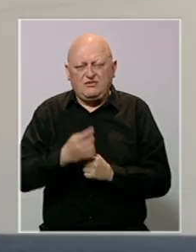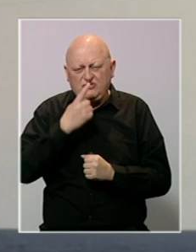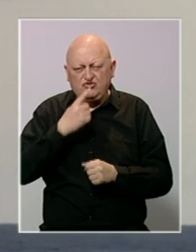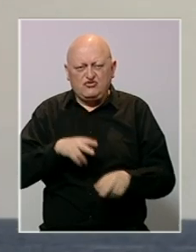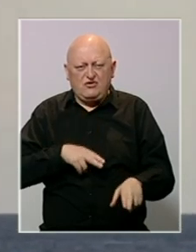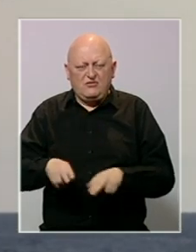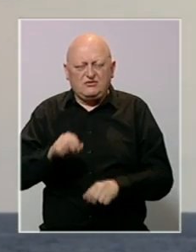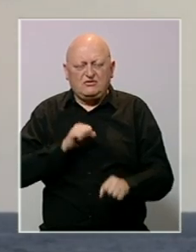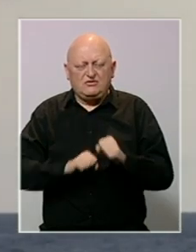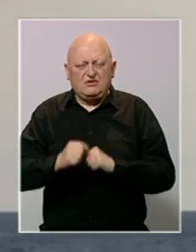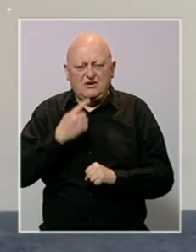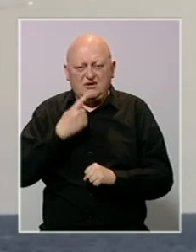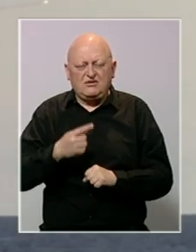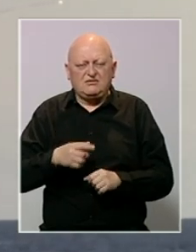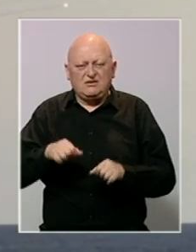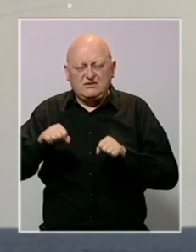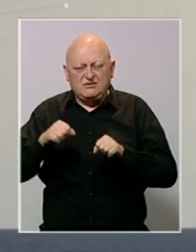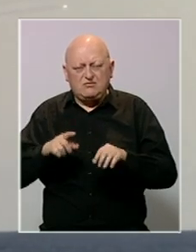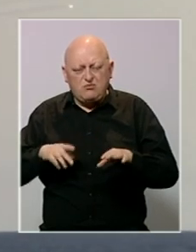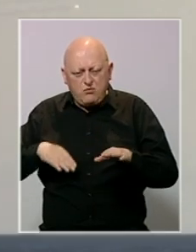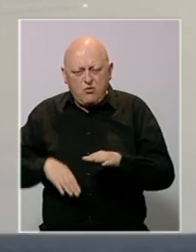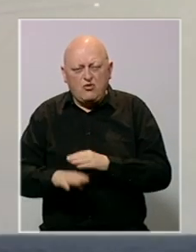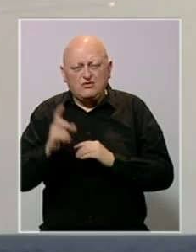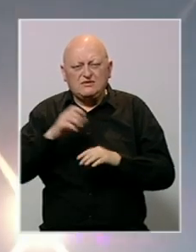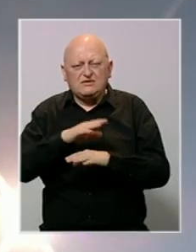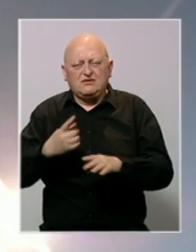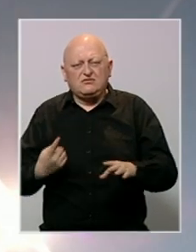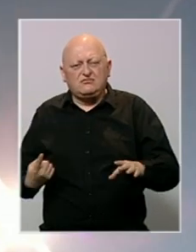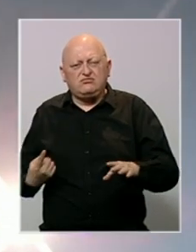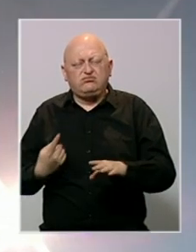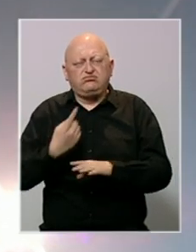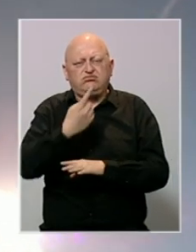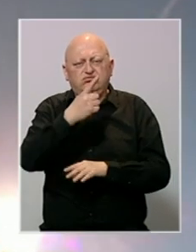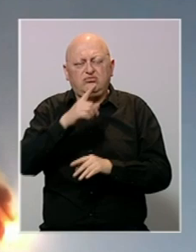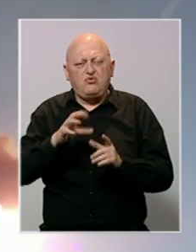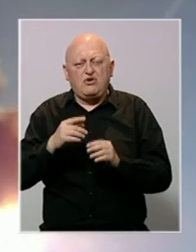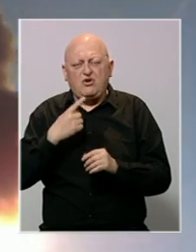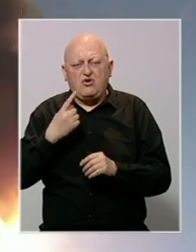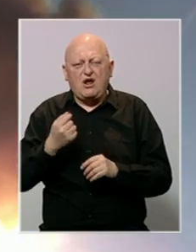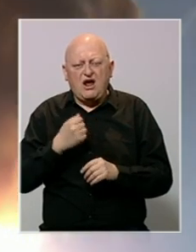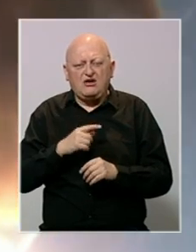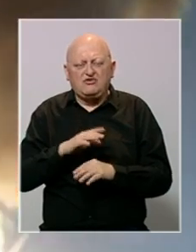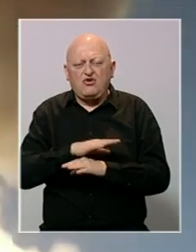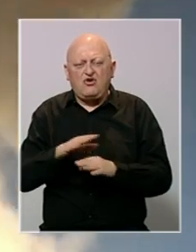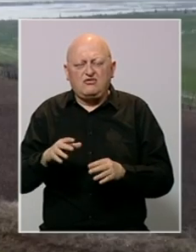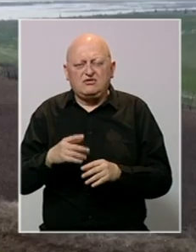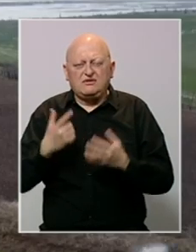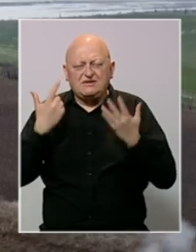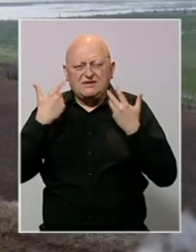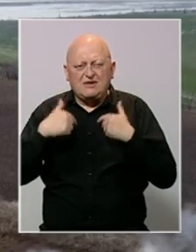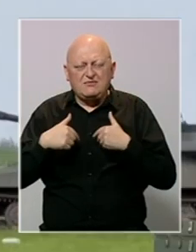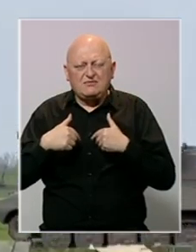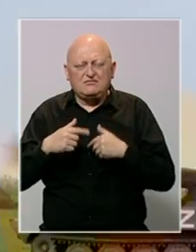ministarstvo obrane potvrdilo je da iz podmornica u Crnom moru lansiraju rakete na Ukrajinu, što ukrajinska vojska tvrdi već gotovo od jedan dana.